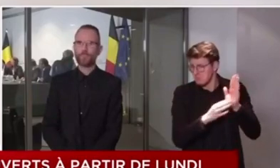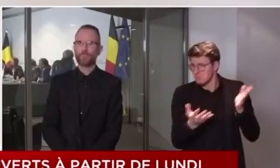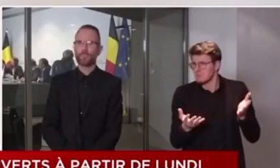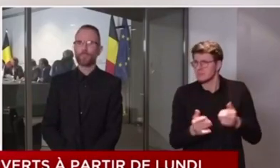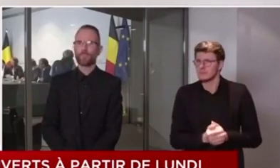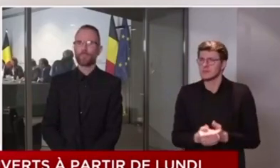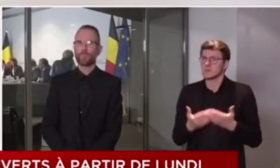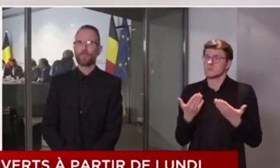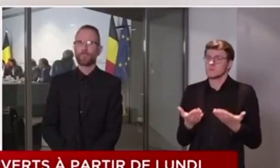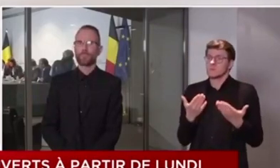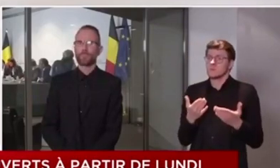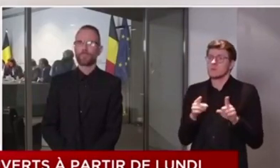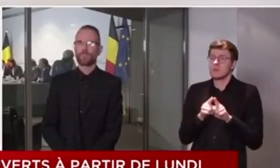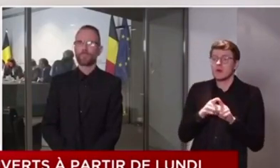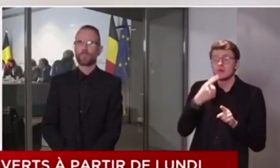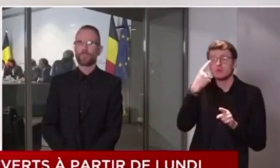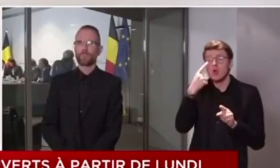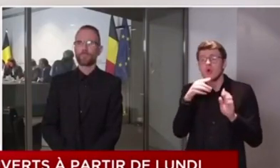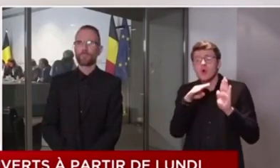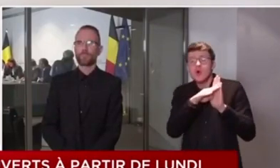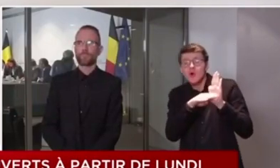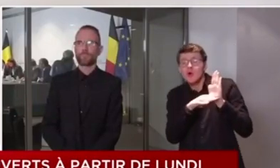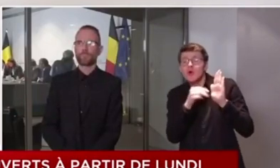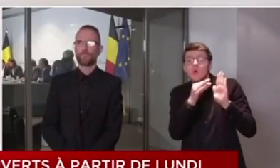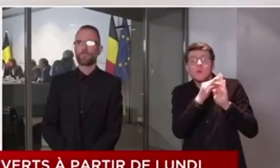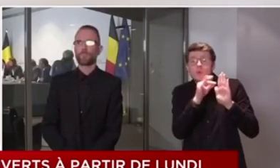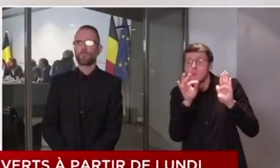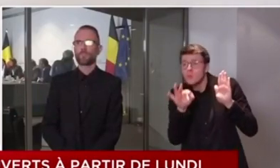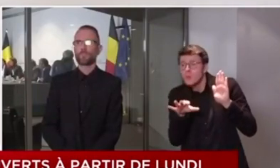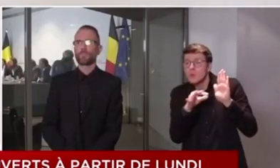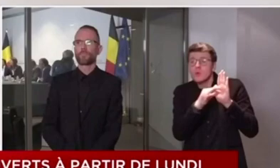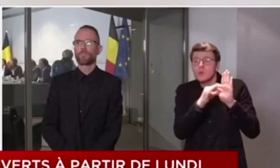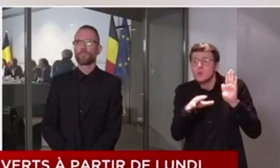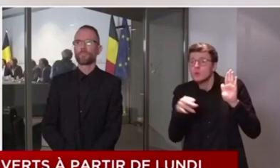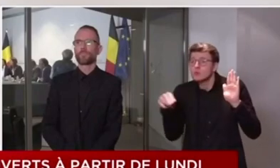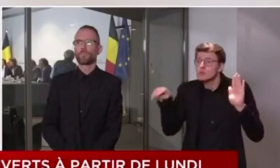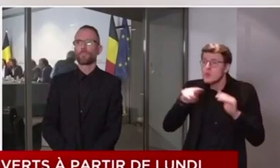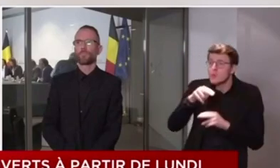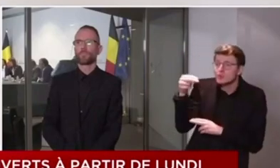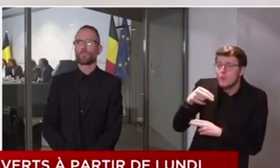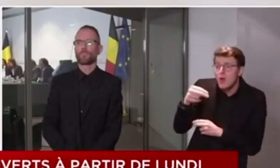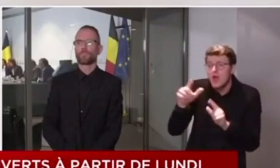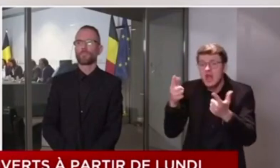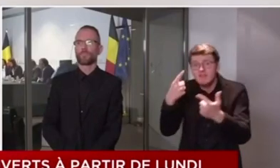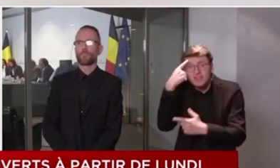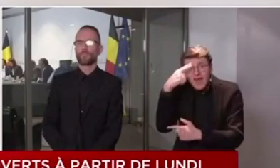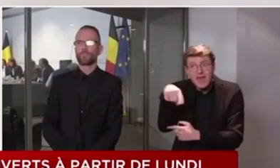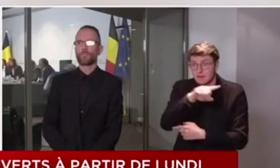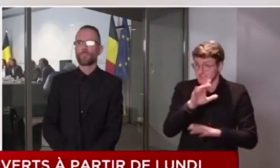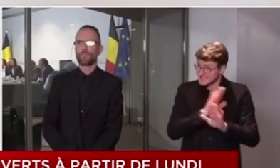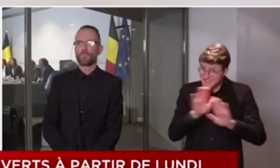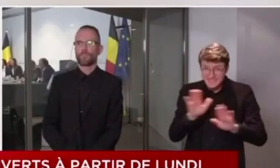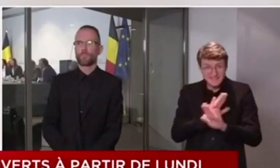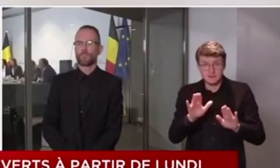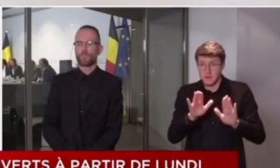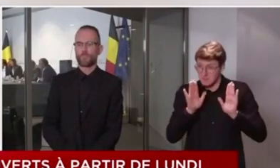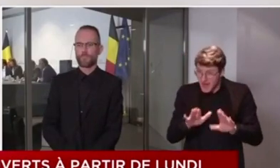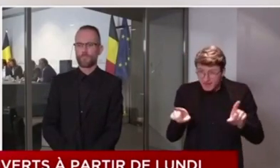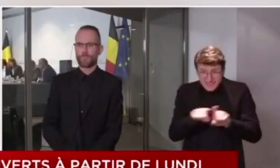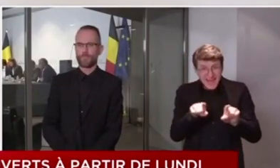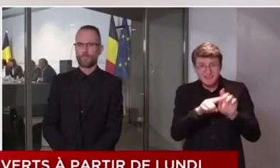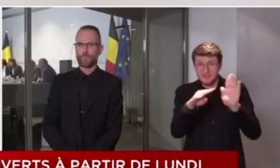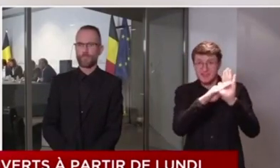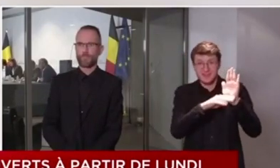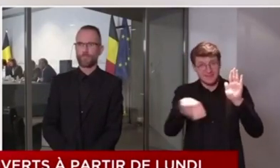Nous ne sommes absolument pas au stade d'un déconfinement. Les règles devront être entièrement respectées.